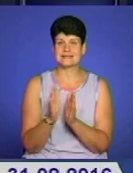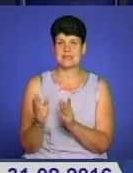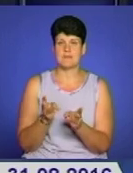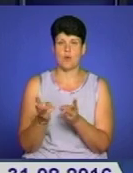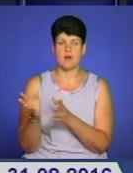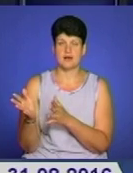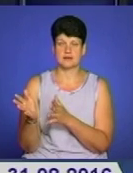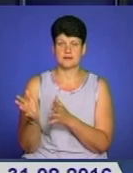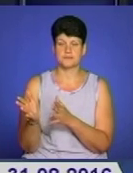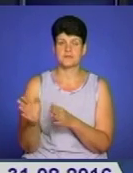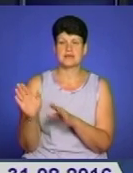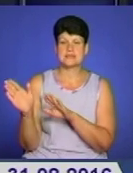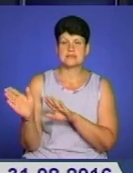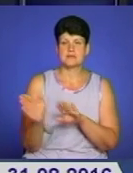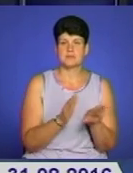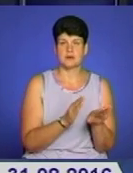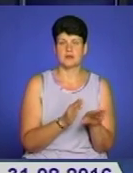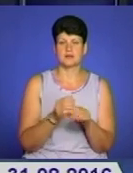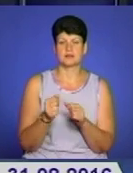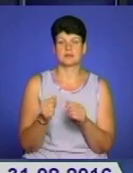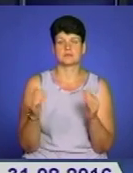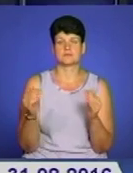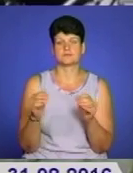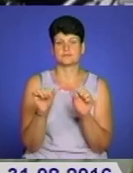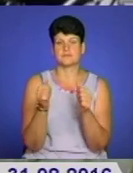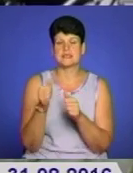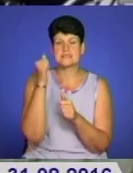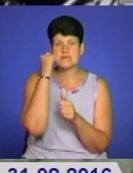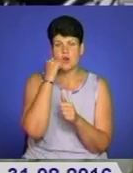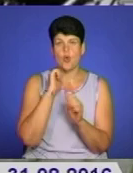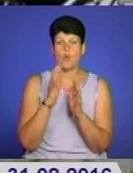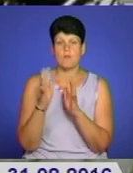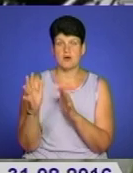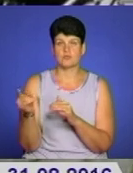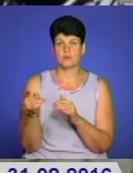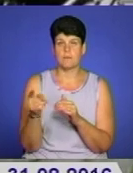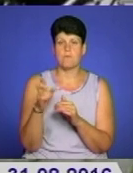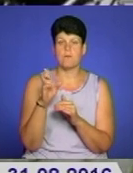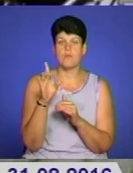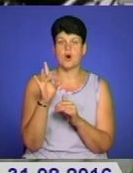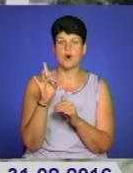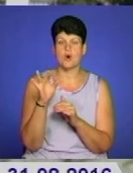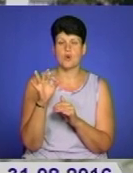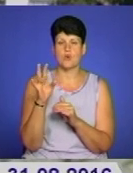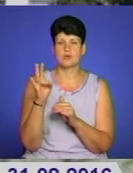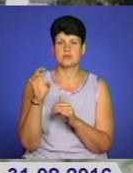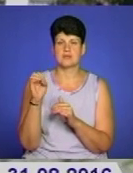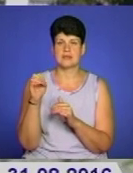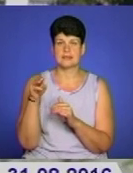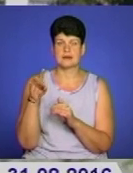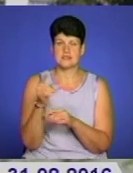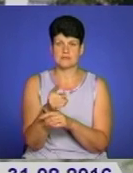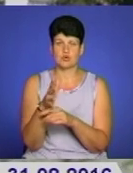Демонтували реліквію старого парку у Тернополі. За рішенням сесії міської ради, бронетранспортер БТР-60П